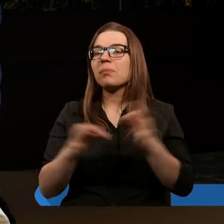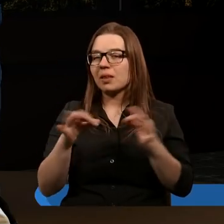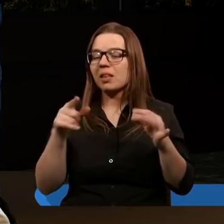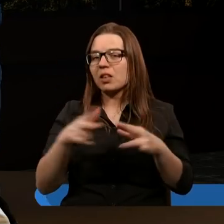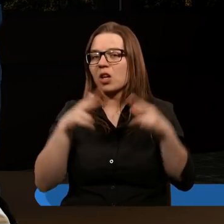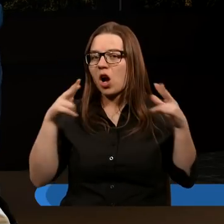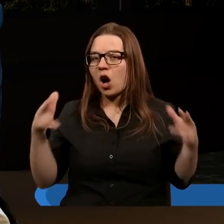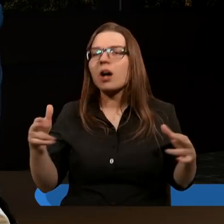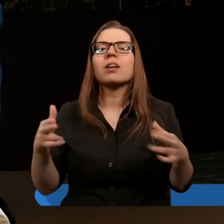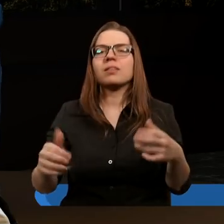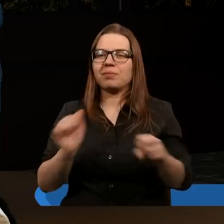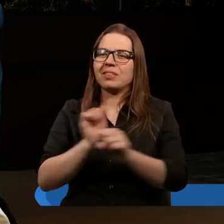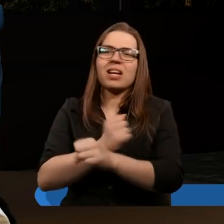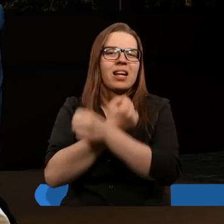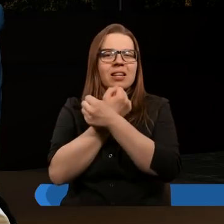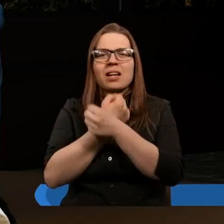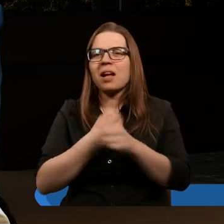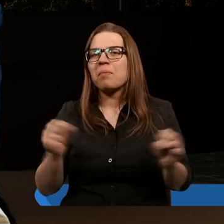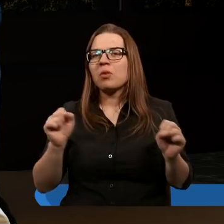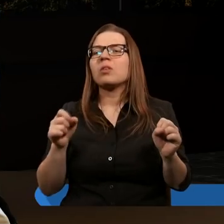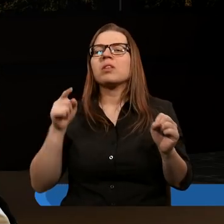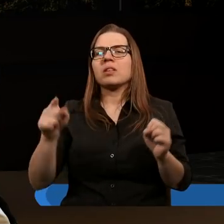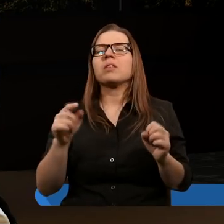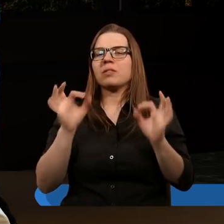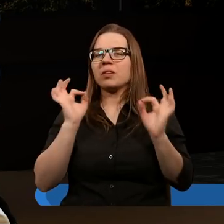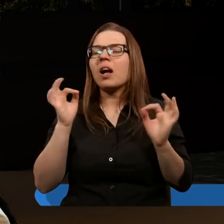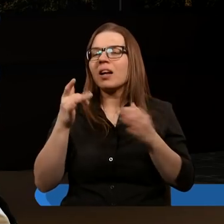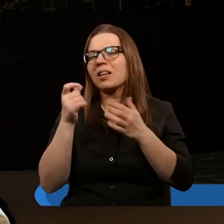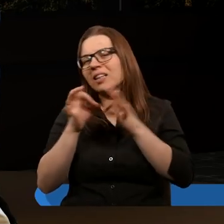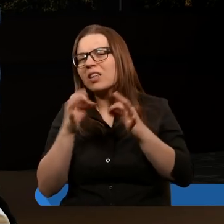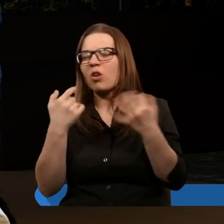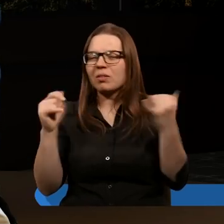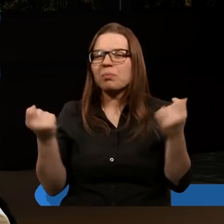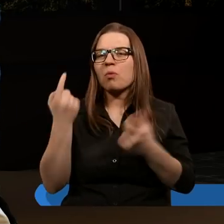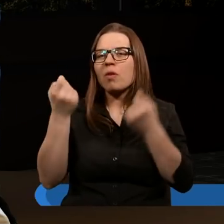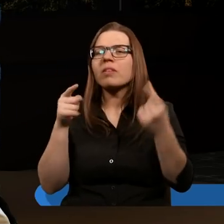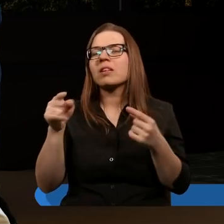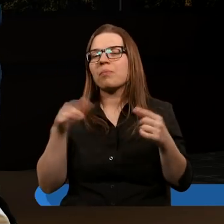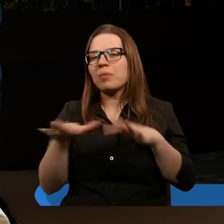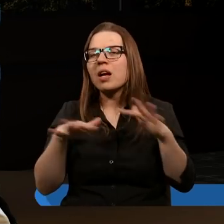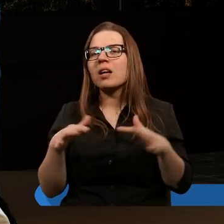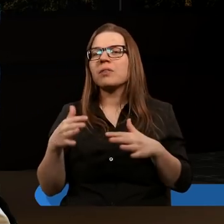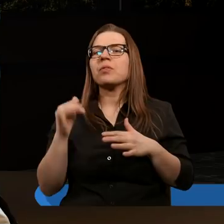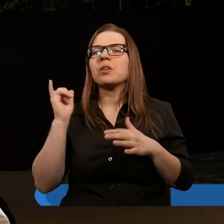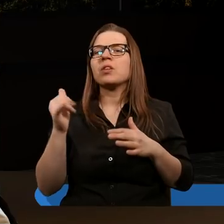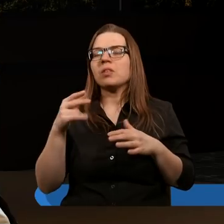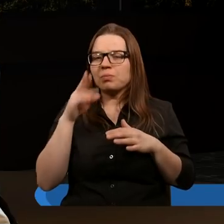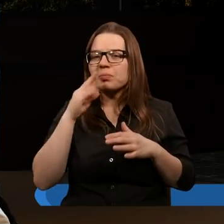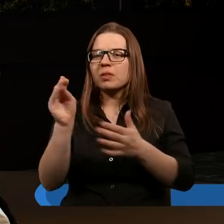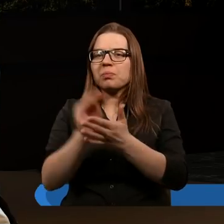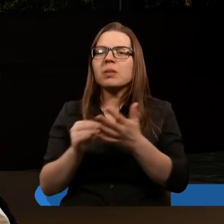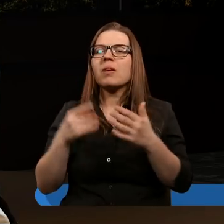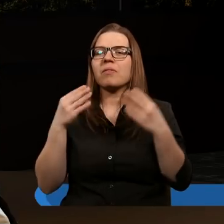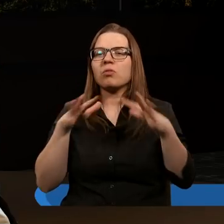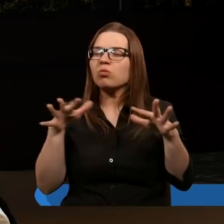okres jako niesamowity, bo jak ginęła jednostka, pojawiało się dziesięć na tym miejscu, widząc wielką wiarę,